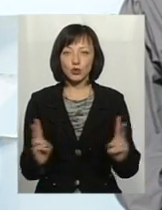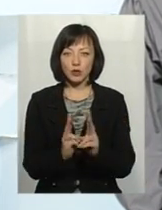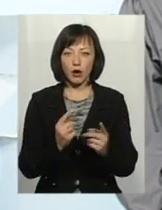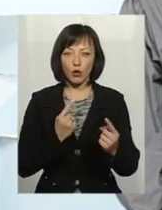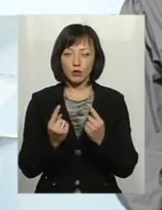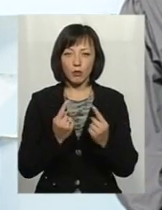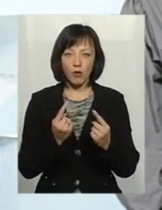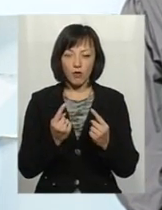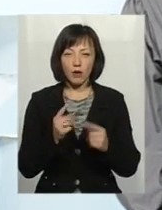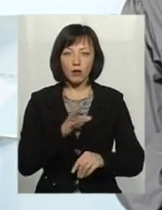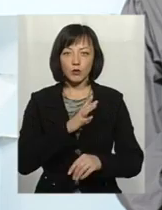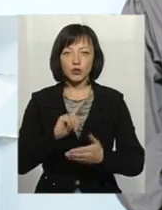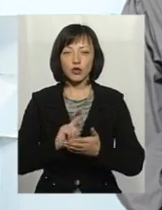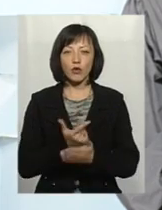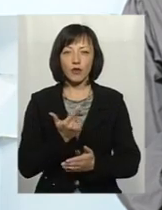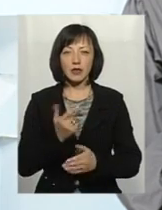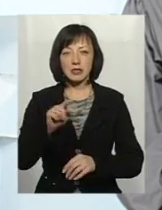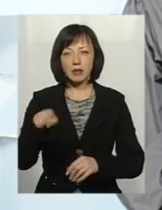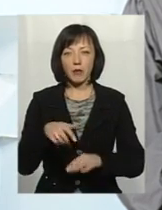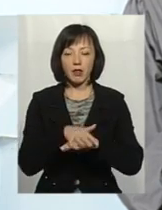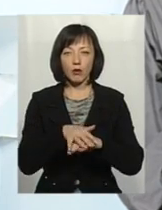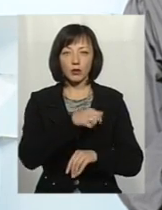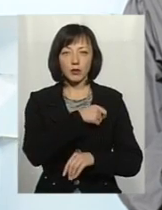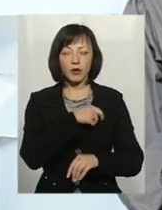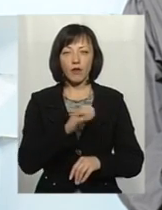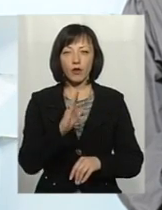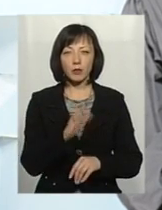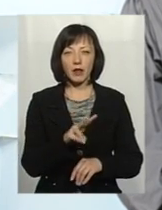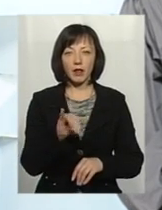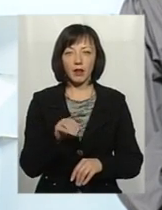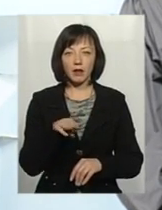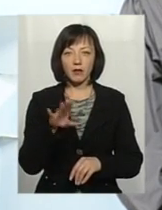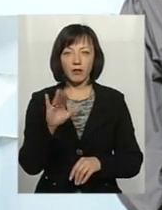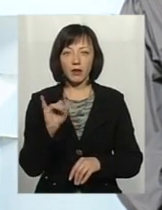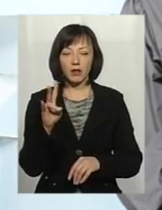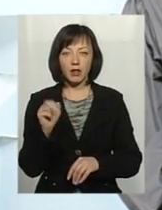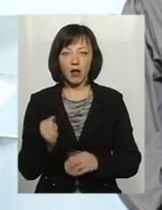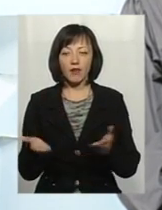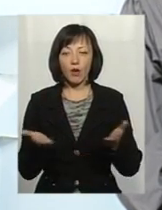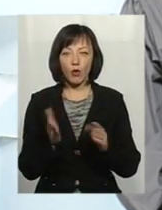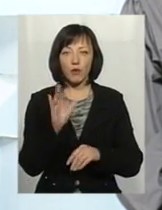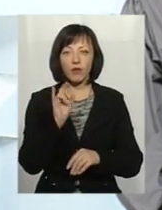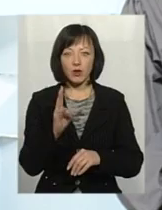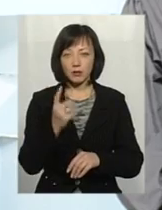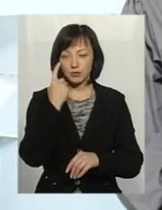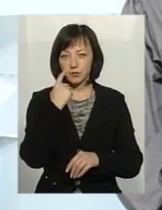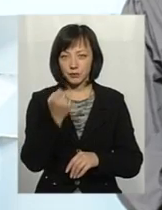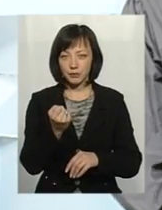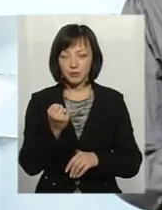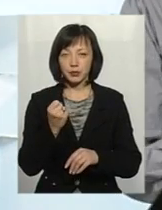розмови став черговий запит народного депутата України Володимира Литвіна, в якому він закидає